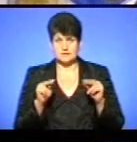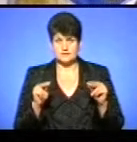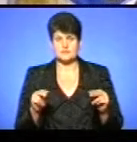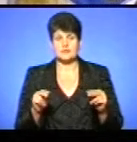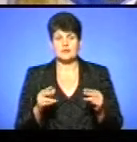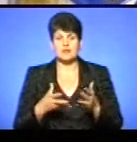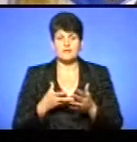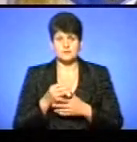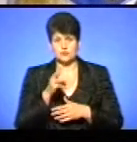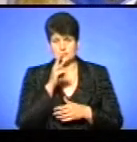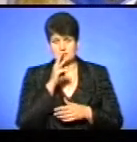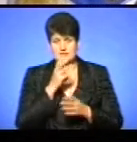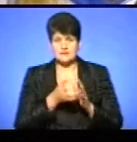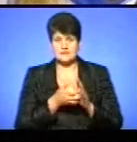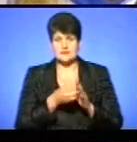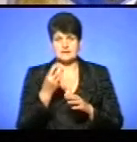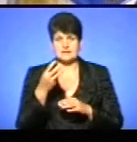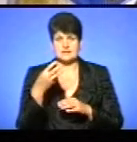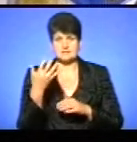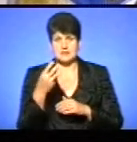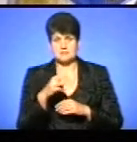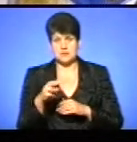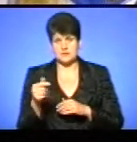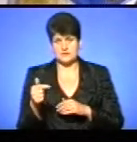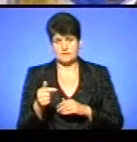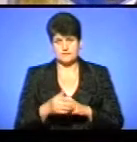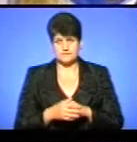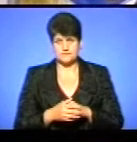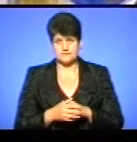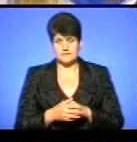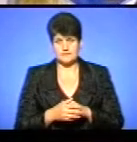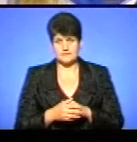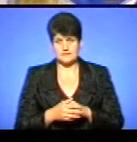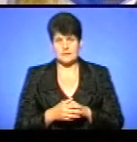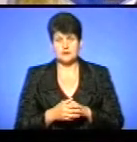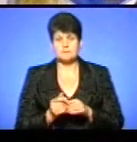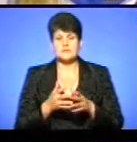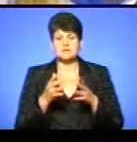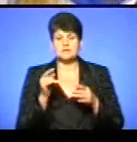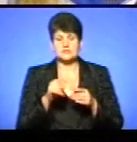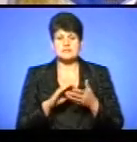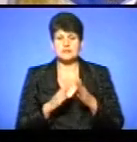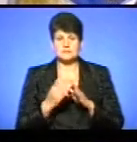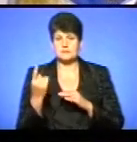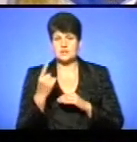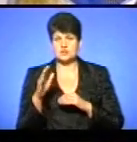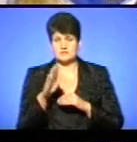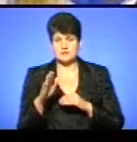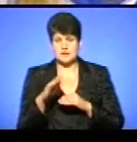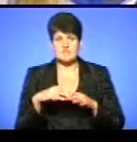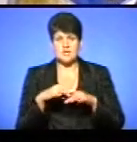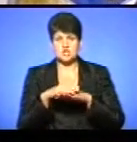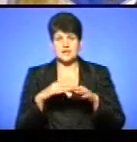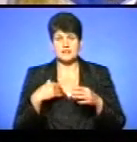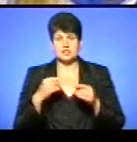виплати основної зарплати не вистачає 35 мільйонів гривень. Більше того, станом на 1 вересня мережа нашої шкіл